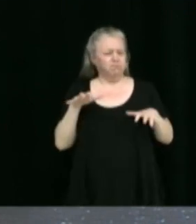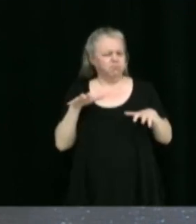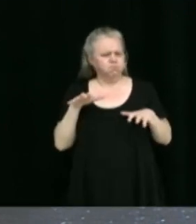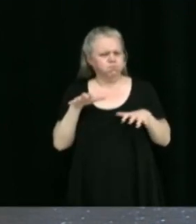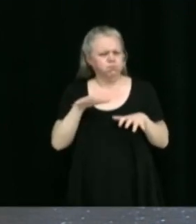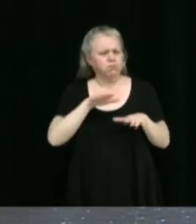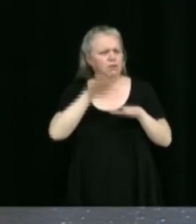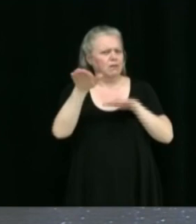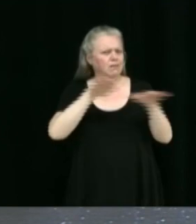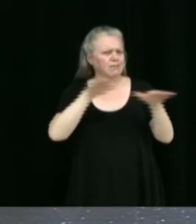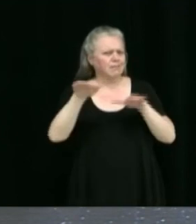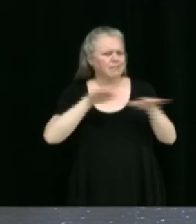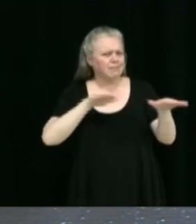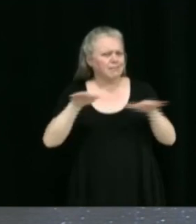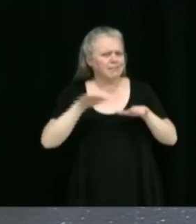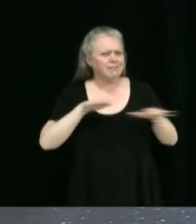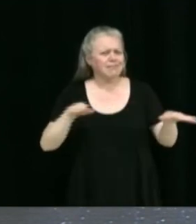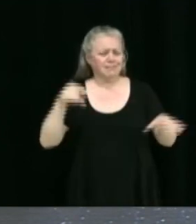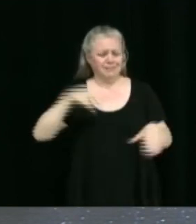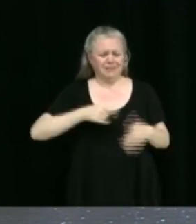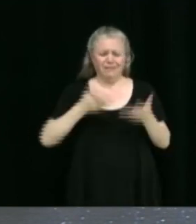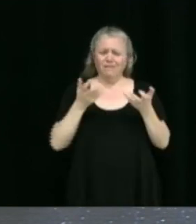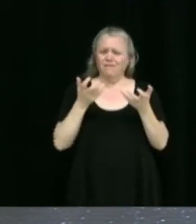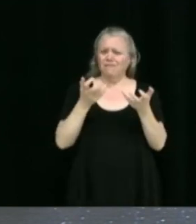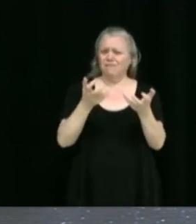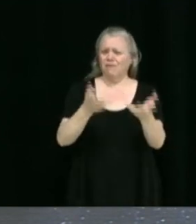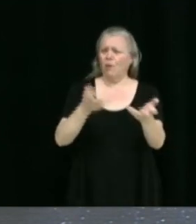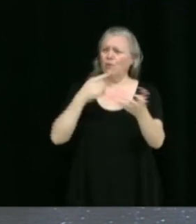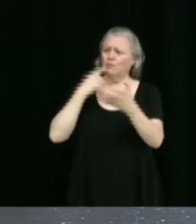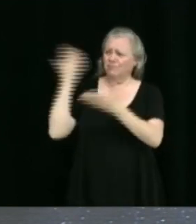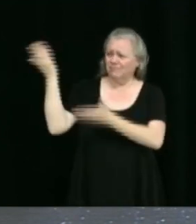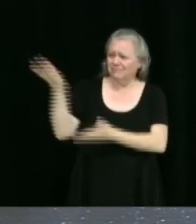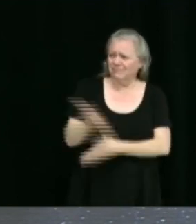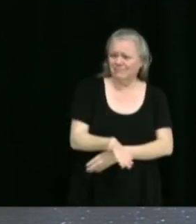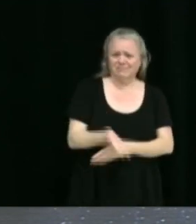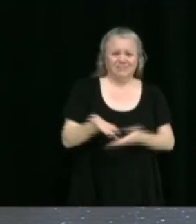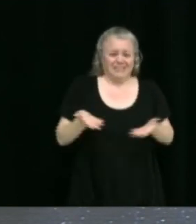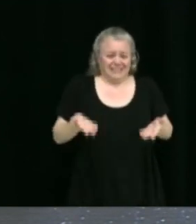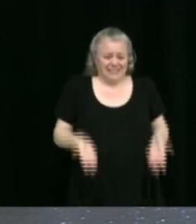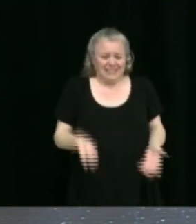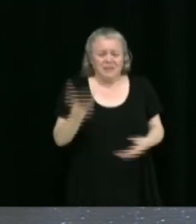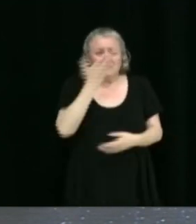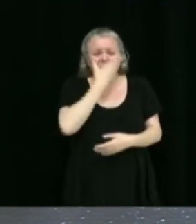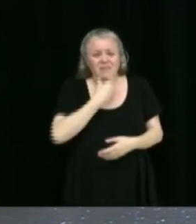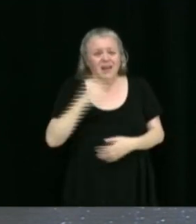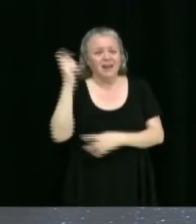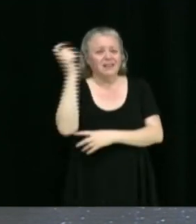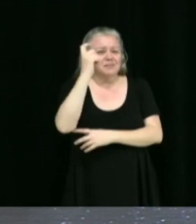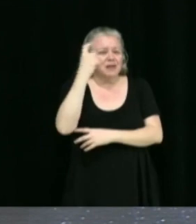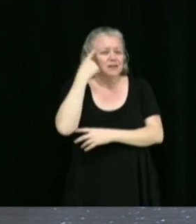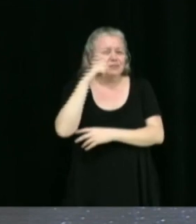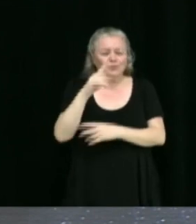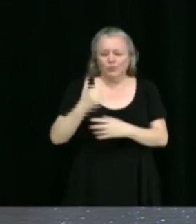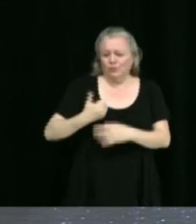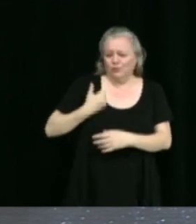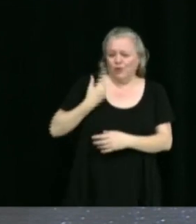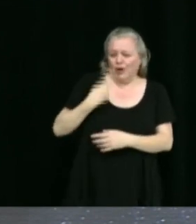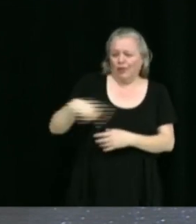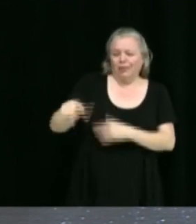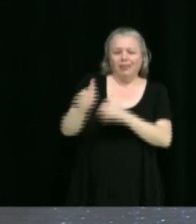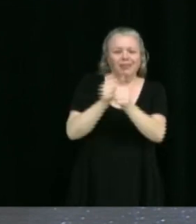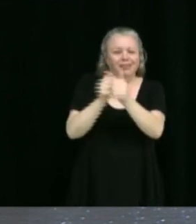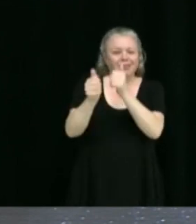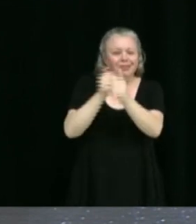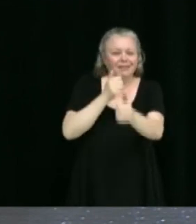volonté d'accueillir cet événement d'envergure et de faire vivre une expérience inoubliable à ces athlètes des quatre coins de la